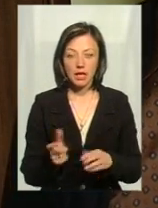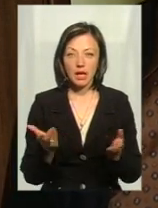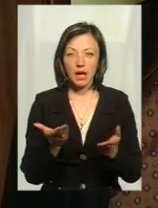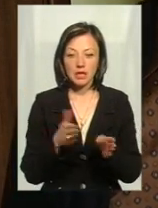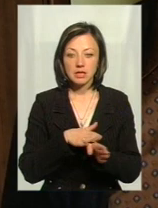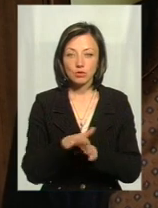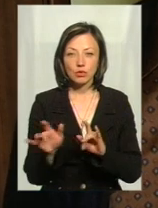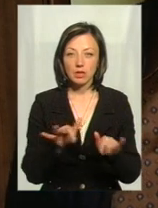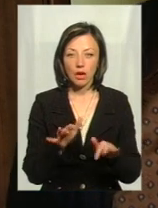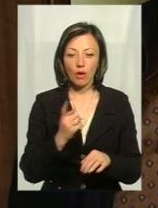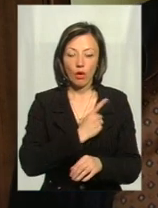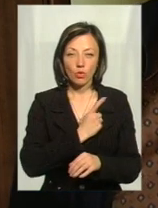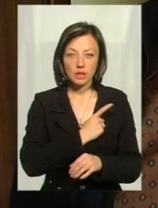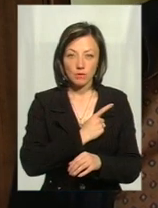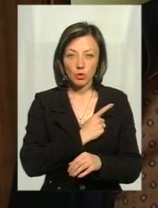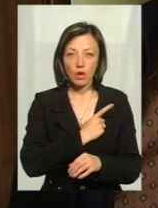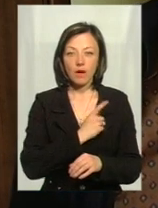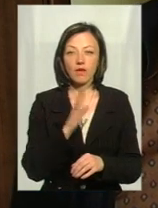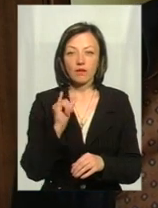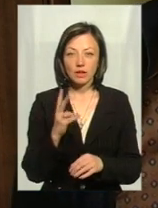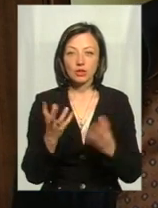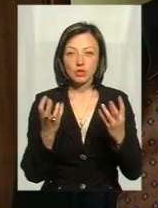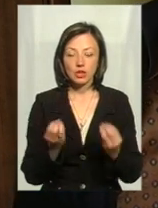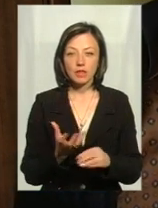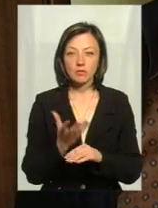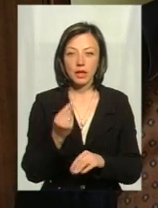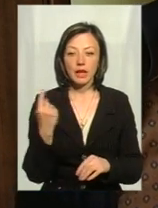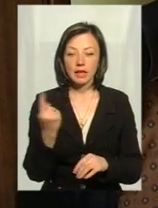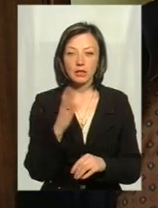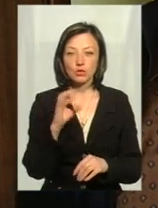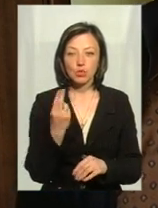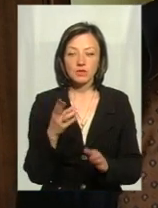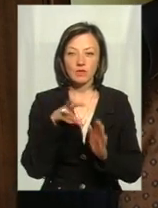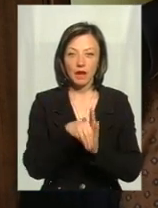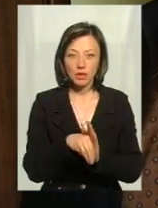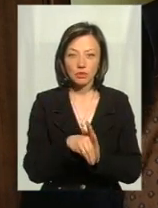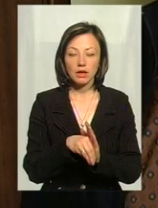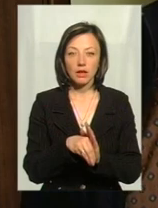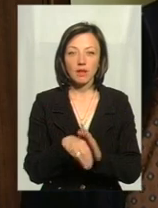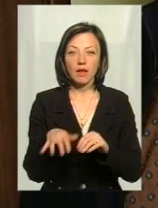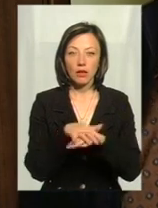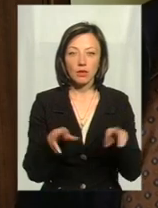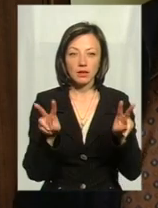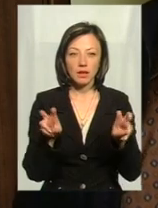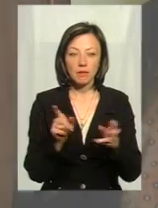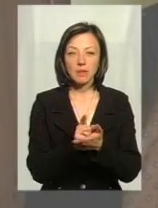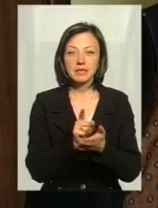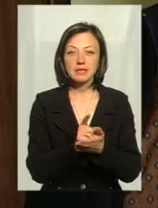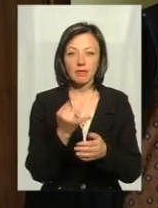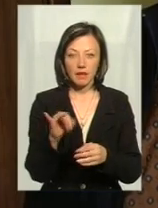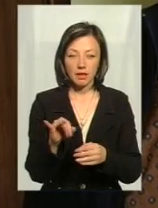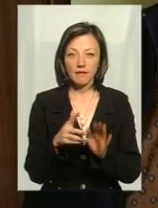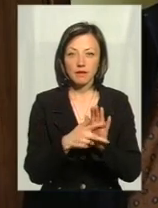здійснюють діяльність одноосібно. Тобто, він ще сплачує єдиний соціальний внесок, який в народі називають пенсійний.